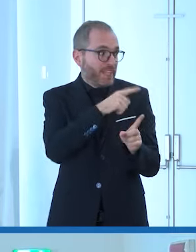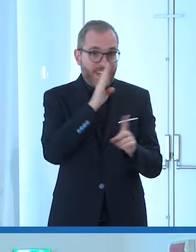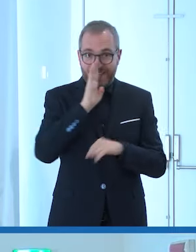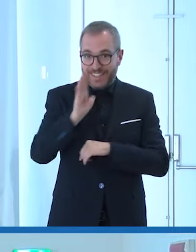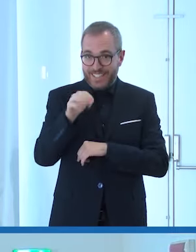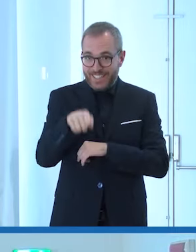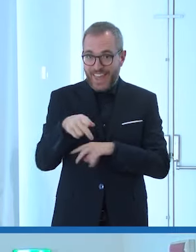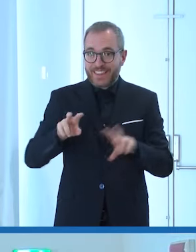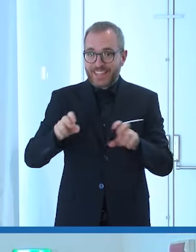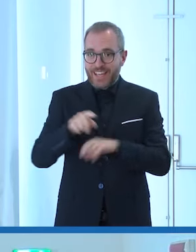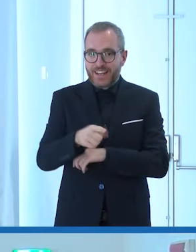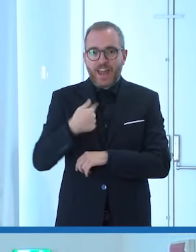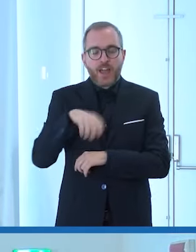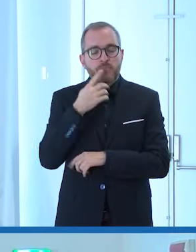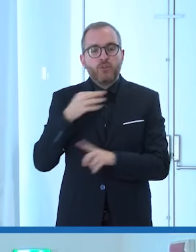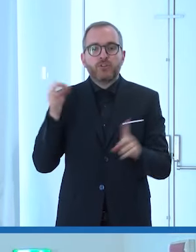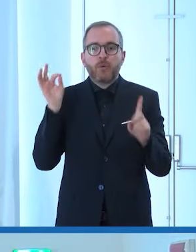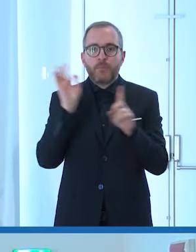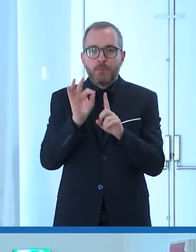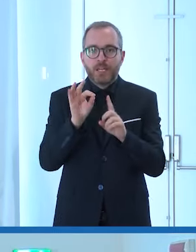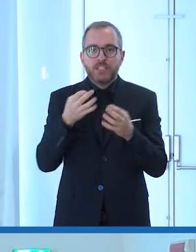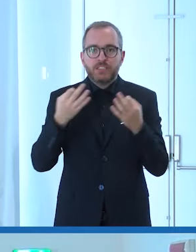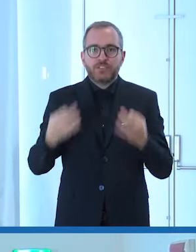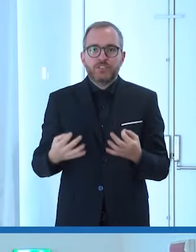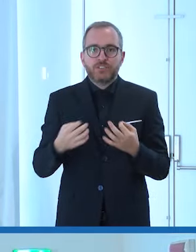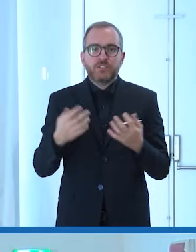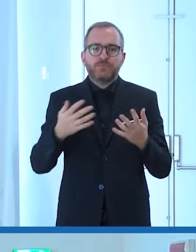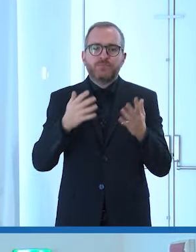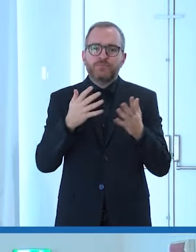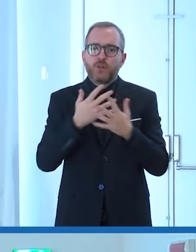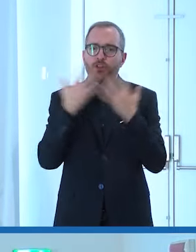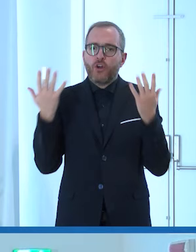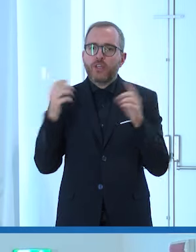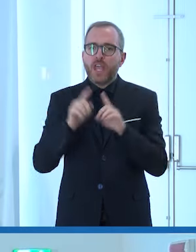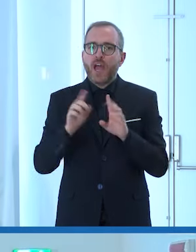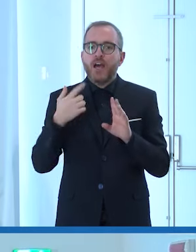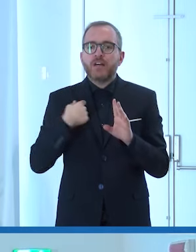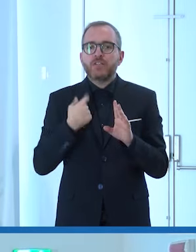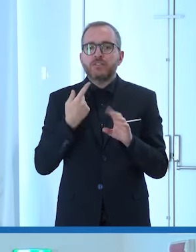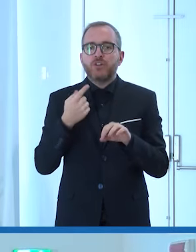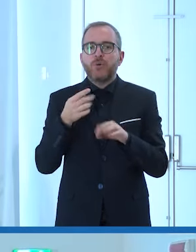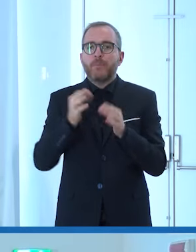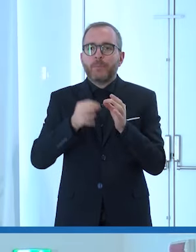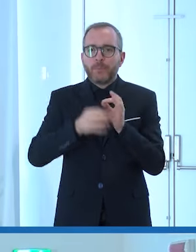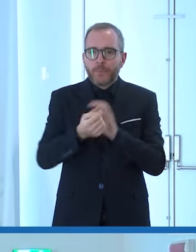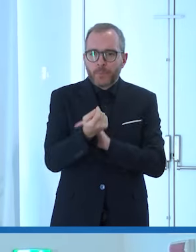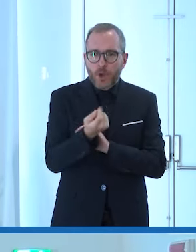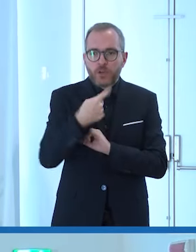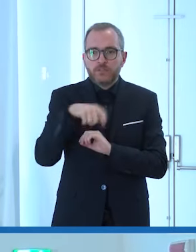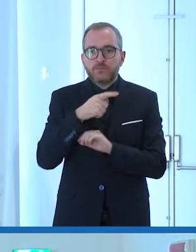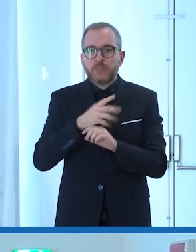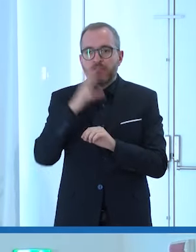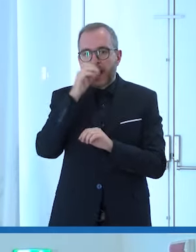molto coinciso molto chiaro e quindi riesci nei pochi minuti che poi hai a disposizione a farci capire che